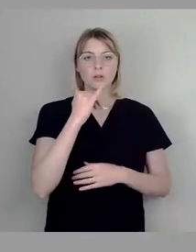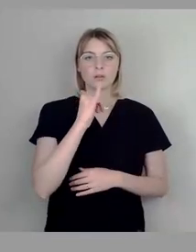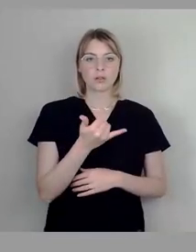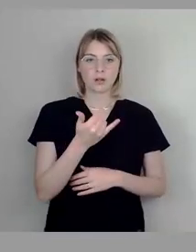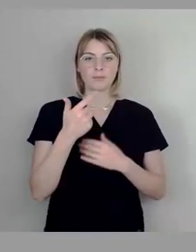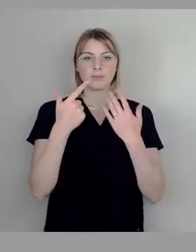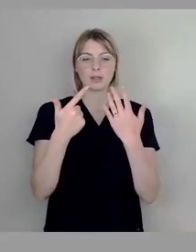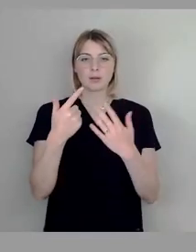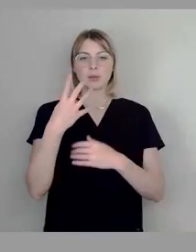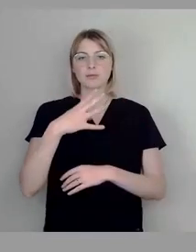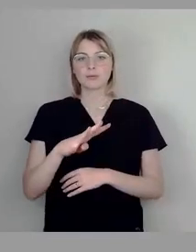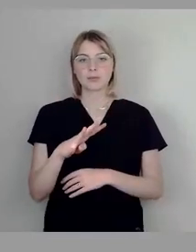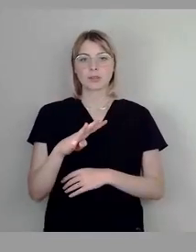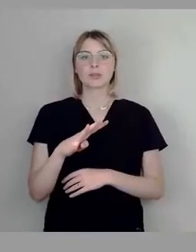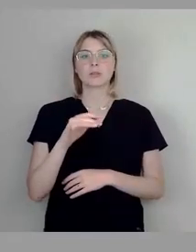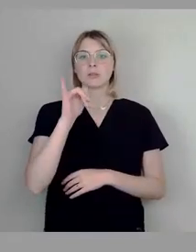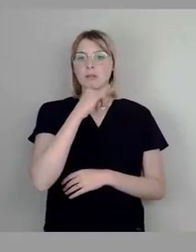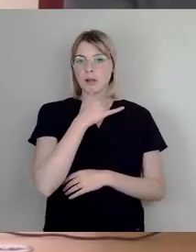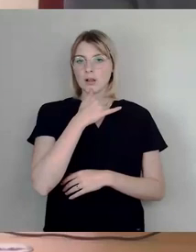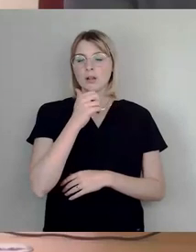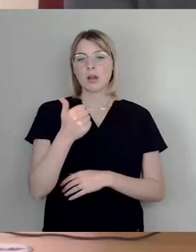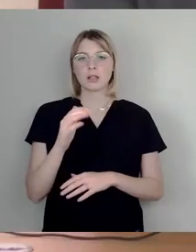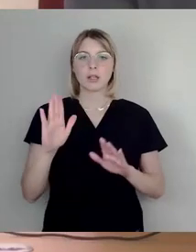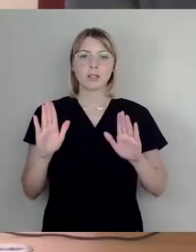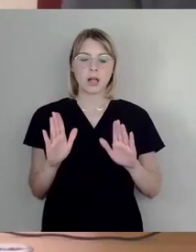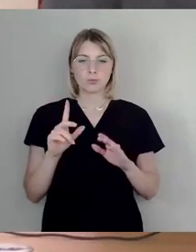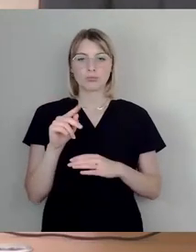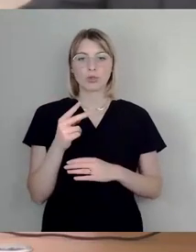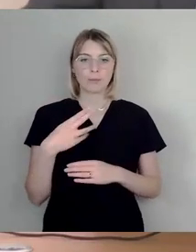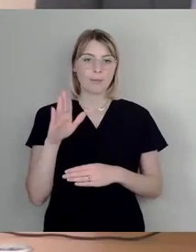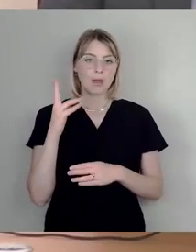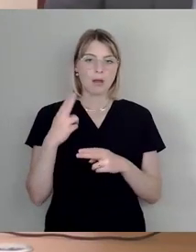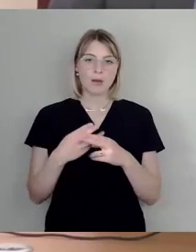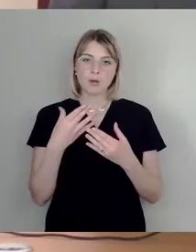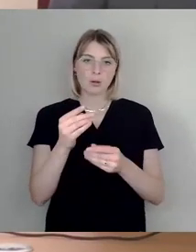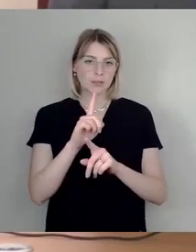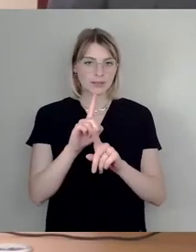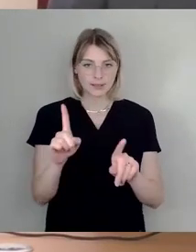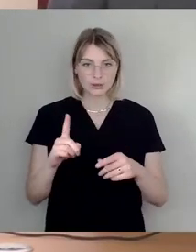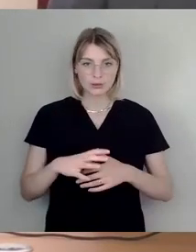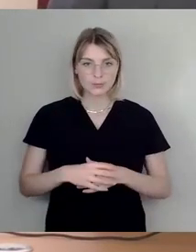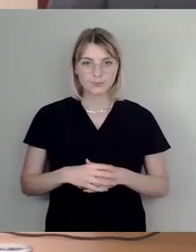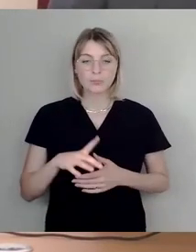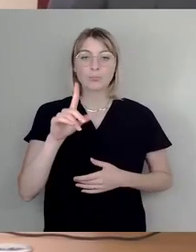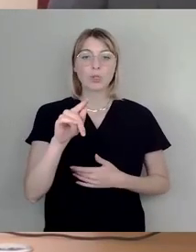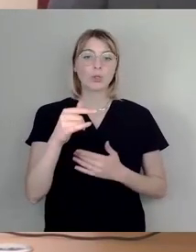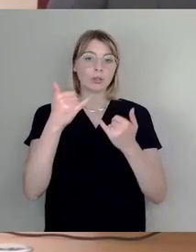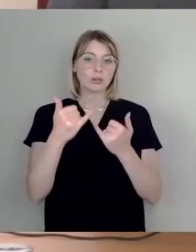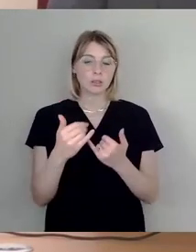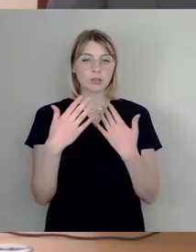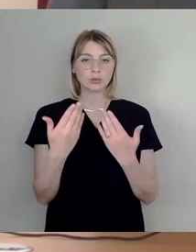Das hat mit 9 Jahren, 47,9, eine Entteilung, keine Mehrheit bekommen. Und dann würde ich den so unveränderten